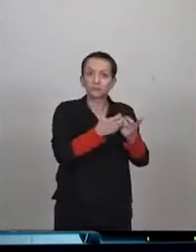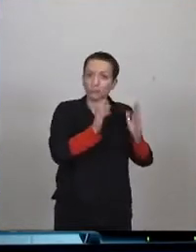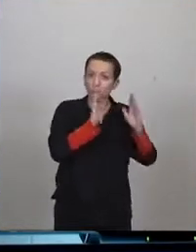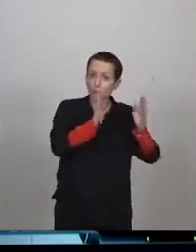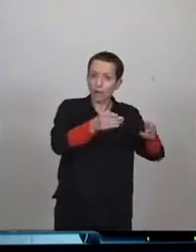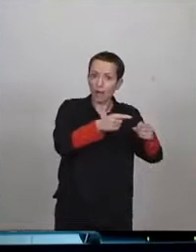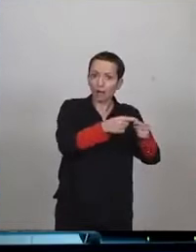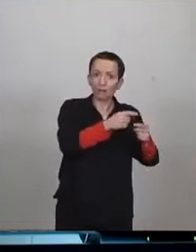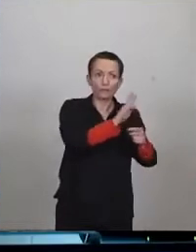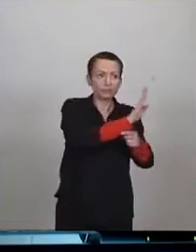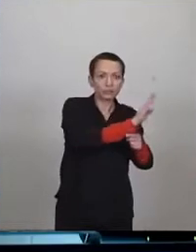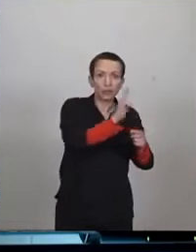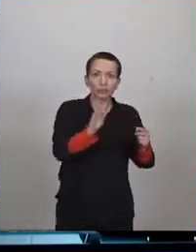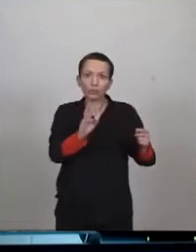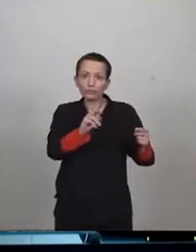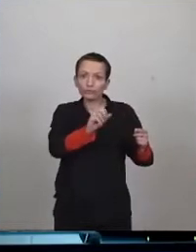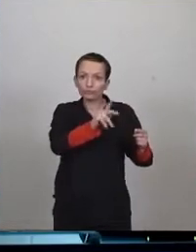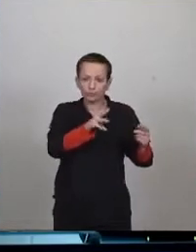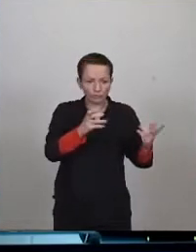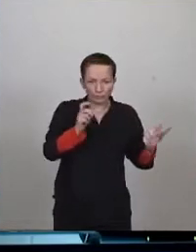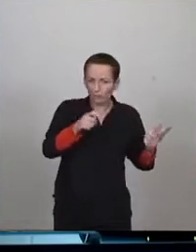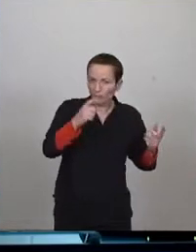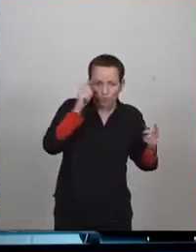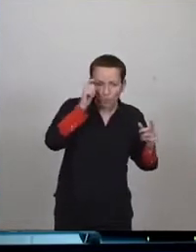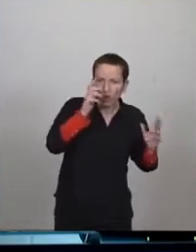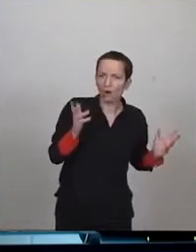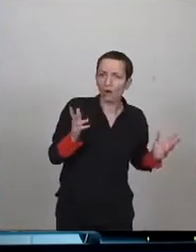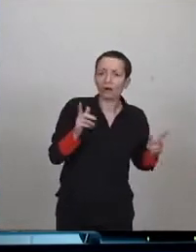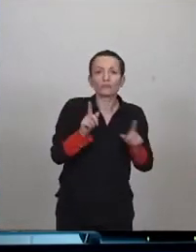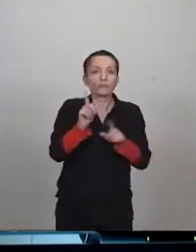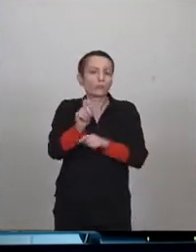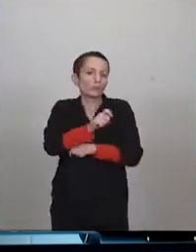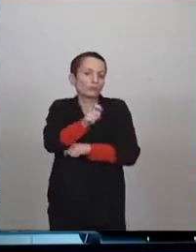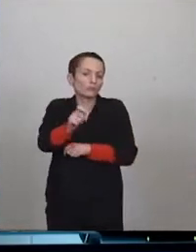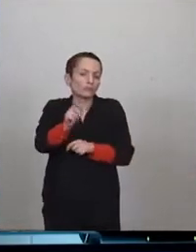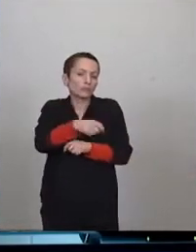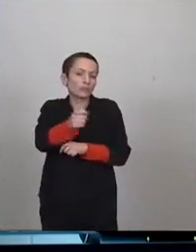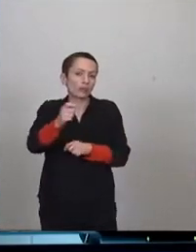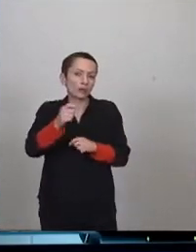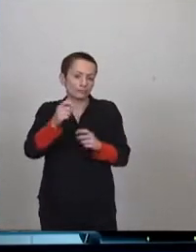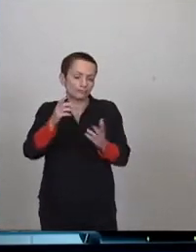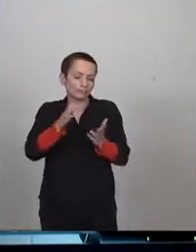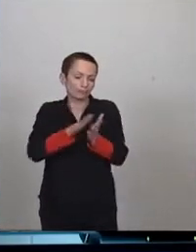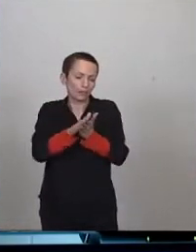cohérent et bien sûr également les inquiétudes qui concernent la question du déclin. Pardonnez-moi d'avoir été un peu long. Merci de votre écoute.